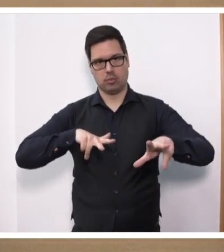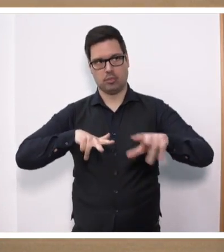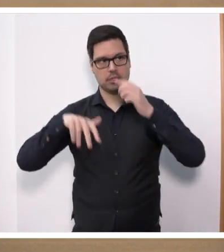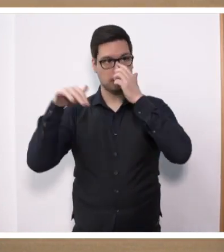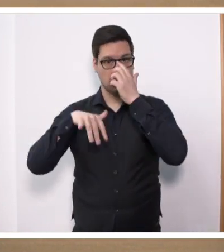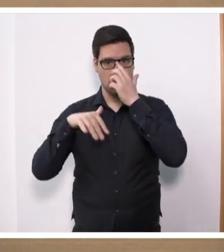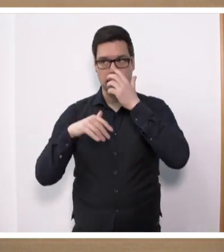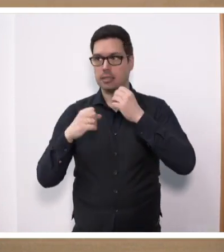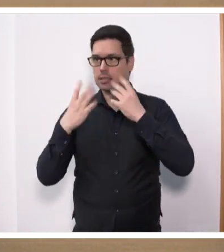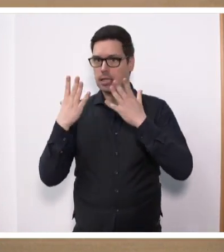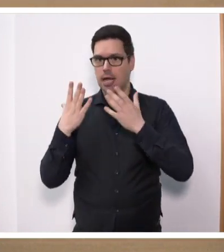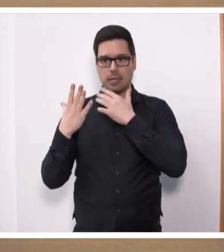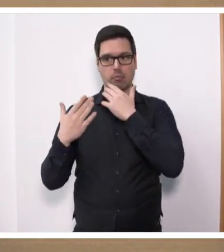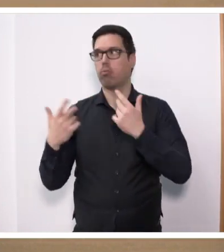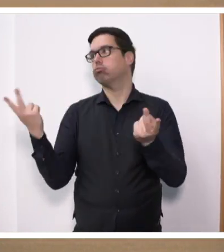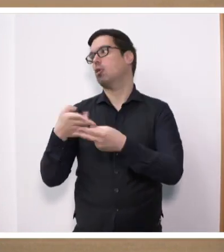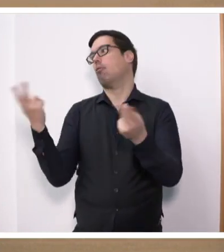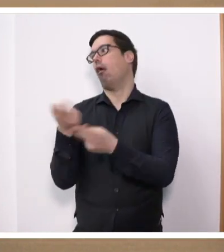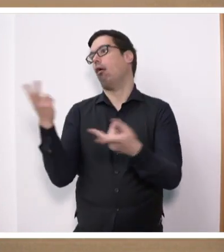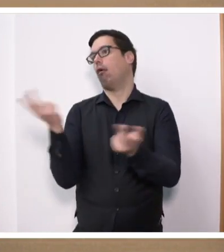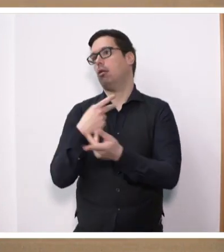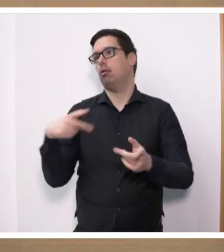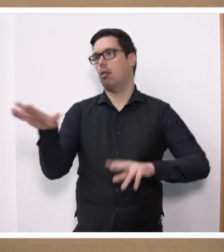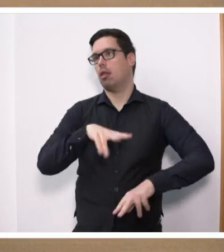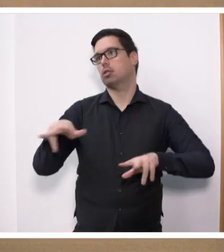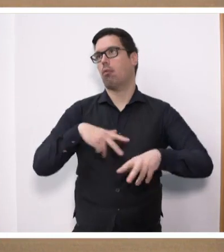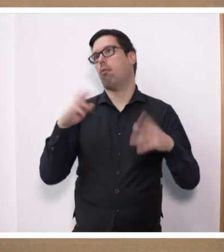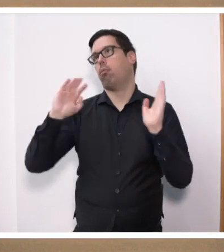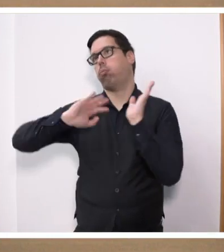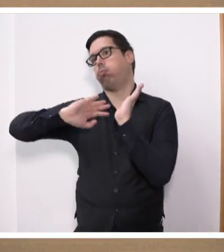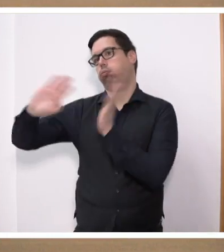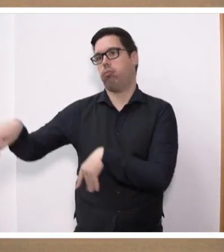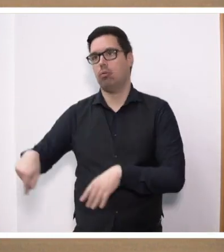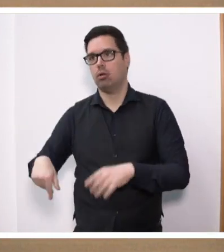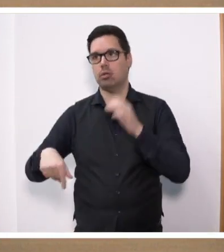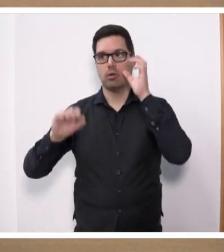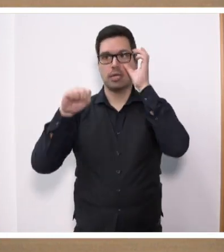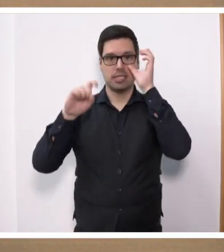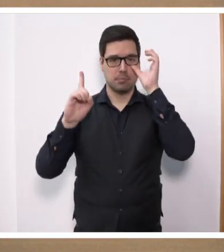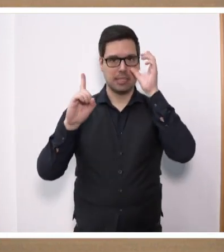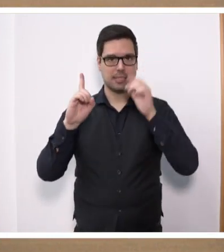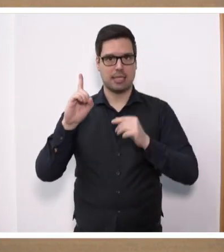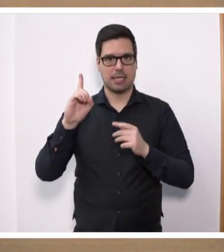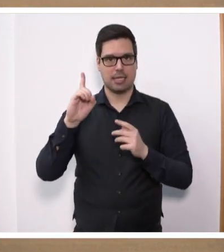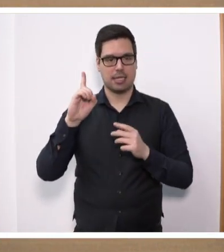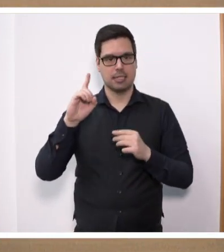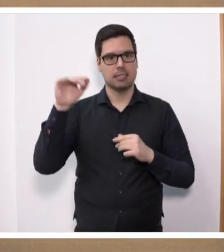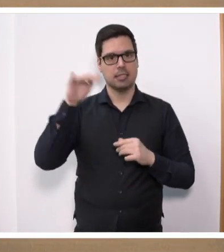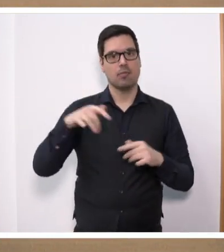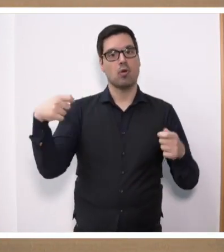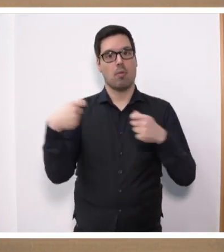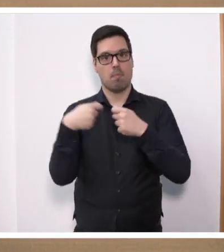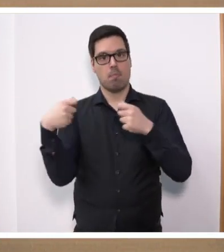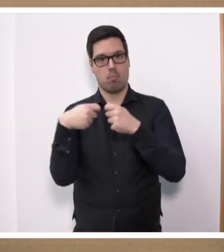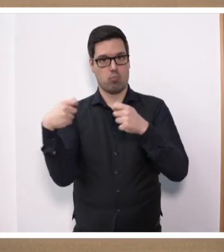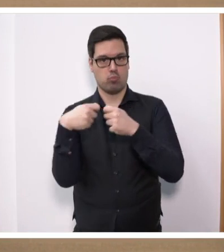offensichtlich gleichgültig ist. Und, was eigentlich noch schlimmer ist, eine SPD hier im Saarland, die wie die Lemminge dieser Bundesregierung auch noch in